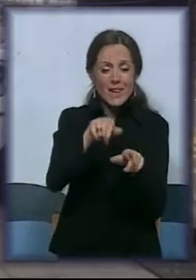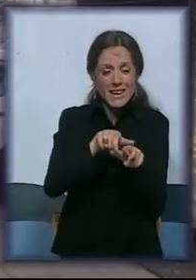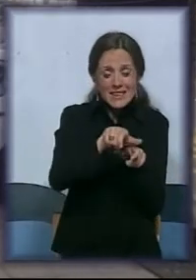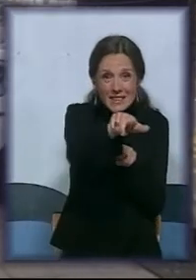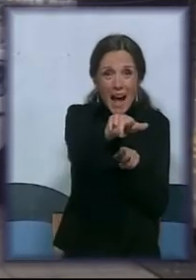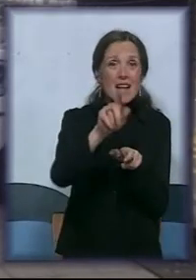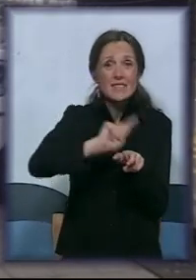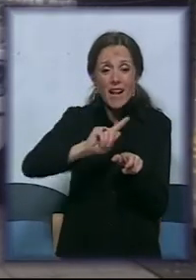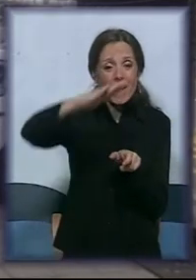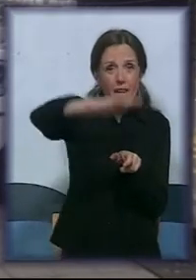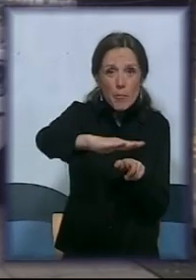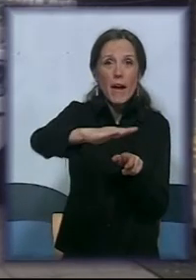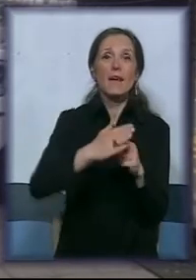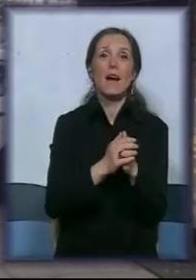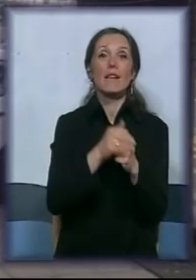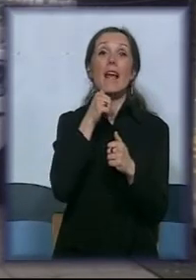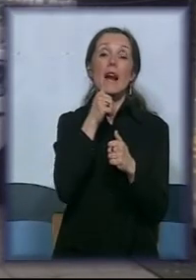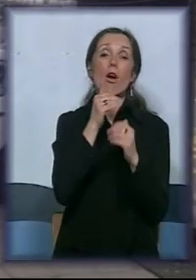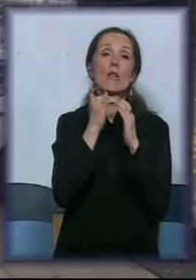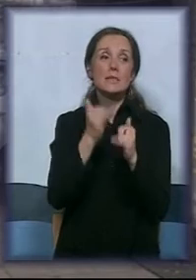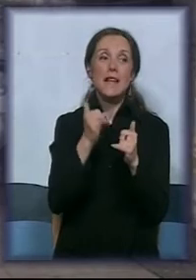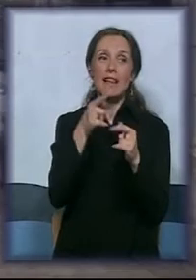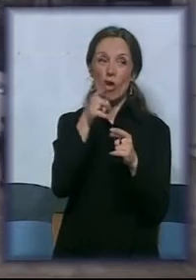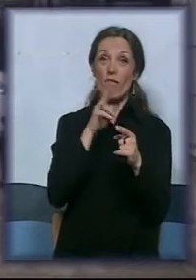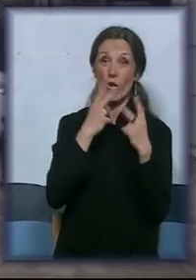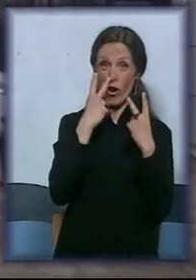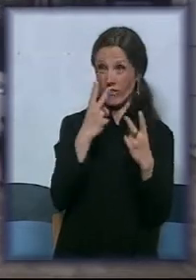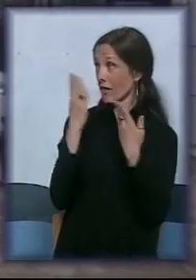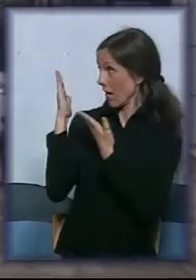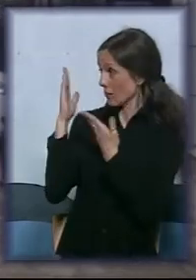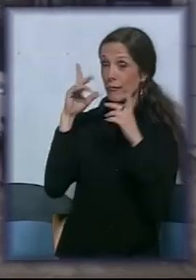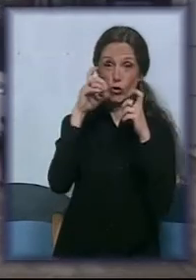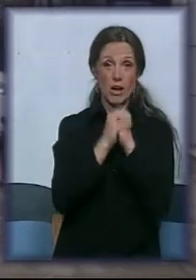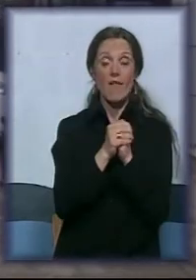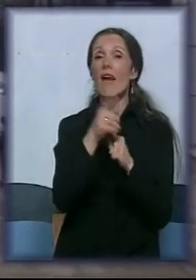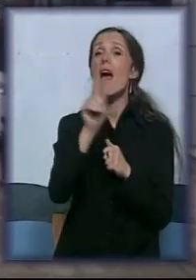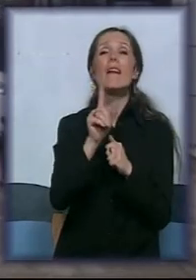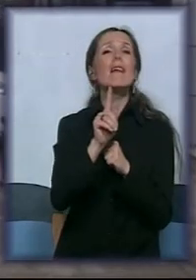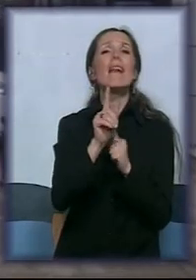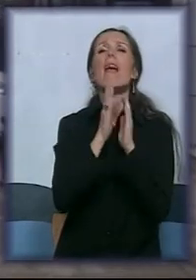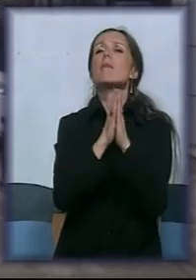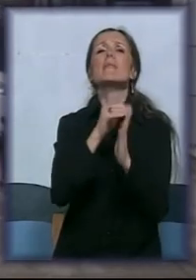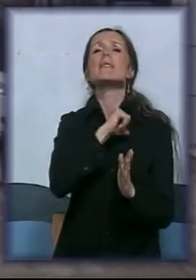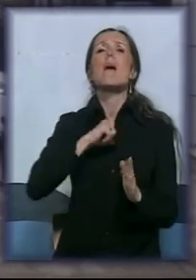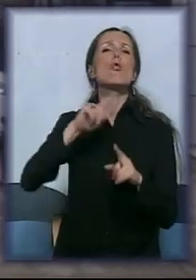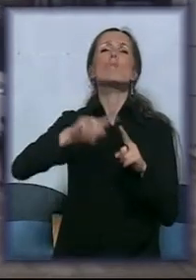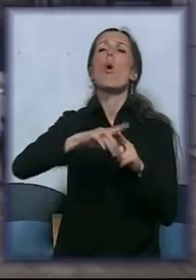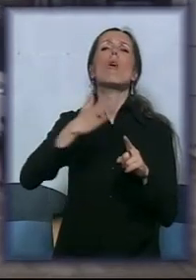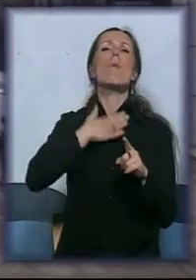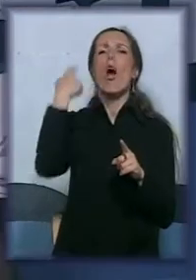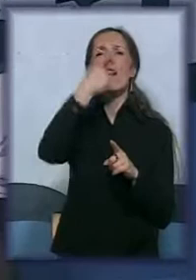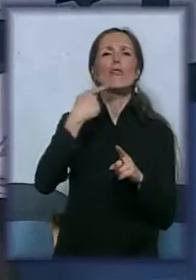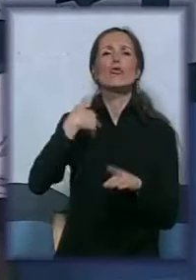tu i za oni koji vide, evo sad ide ta fotografija. Dakle, ovo nije apel samo zbog moje lične povrede, ja to trpim godinama,